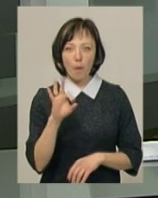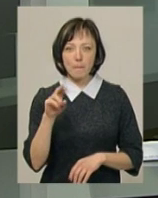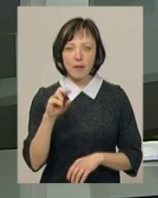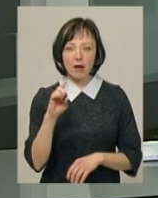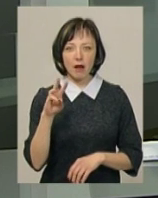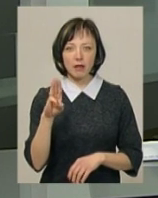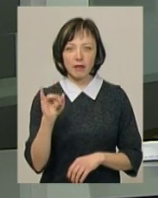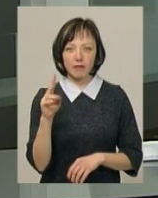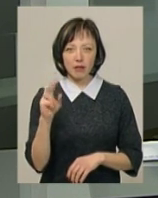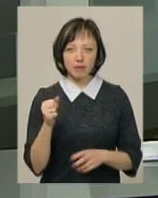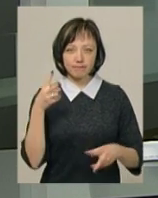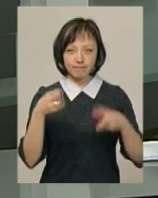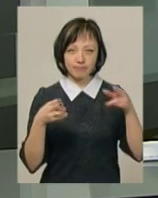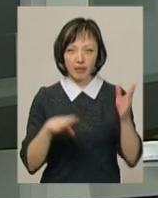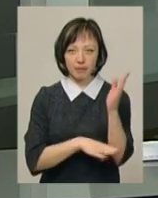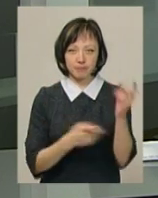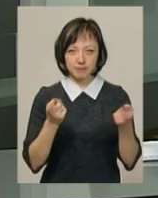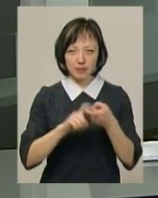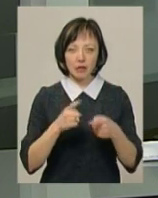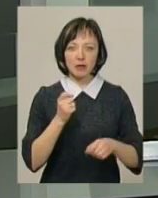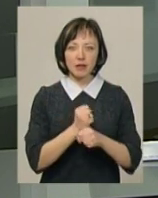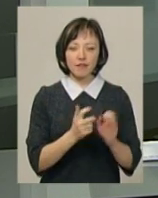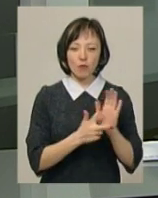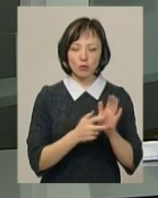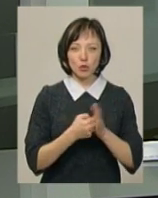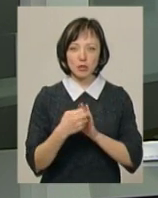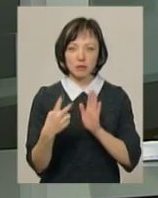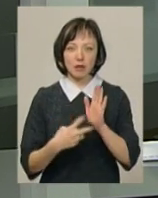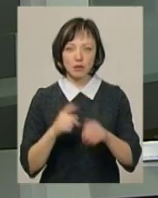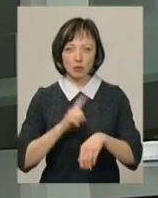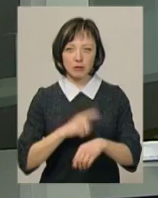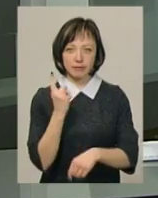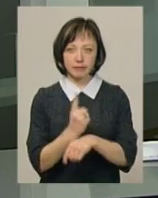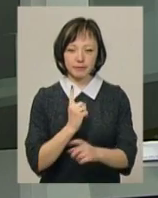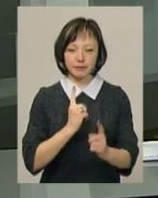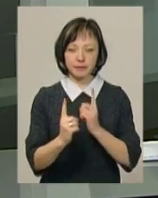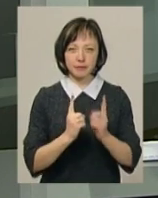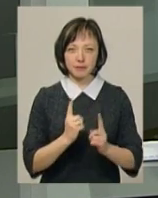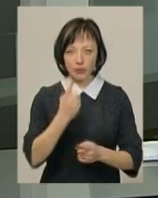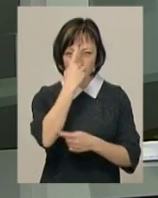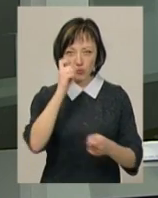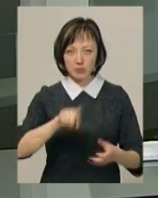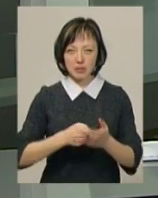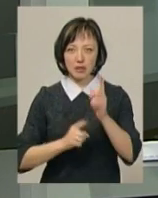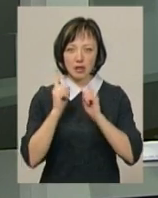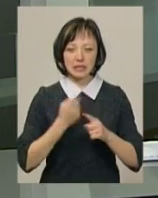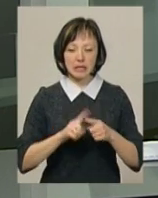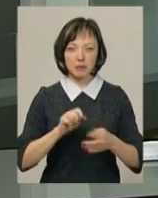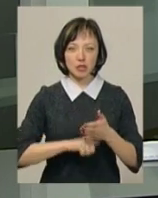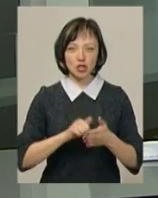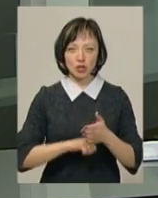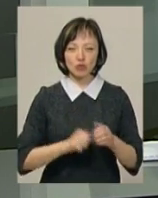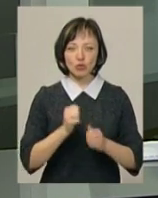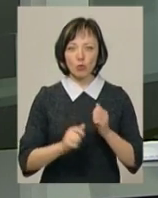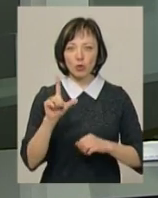'язані з омолодженням дерев і діятимуть у ці дні з 8 до 17 години, повідомили в Хмельницькій міській раді. З тієї ж причини, що